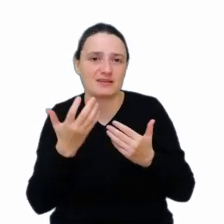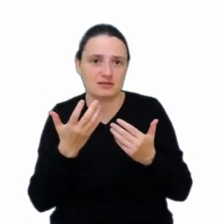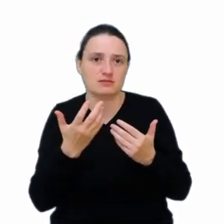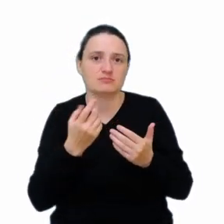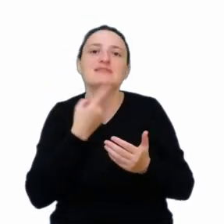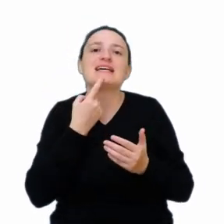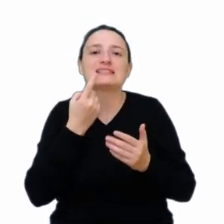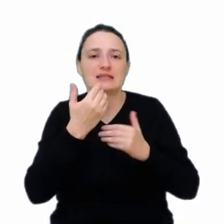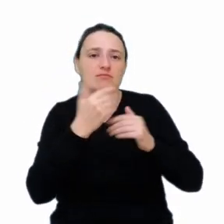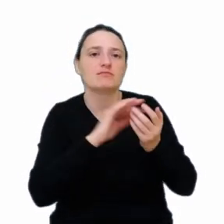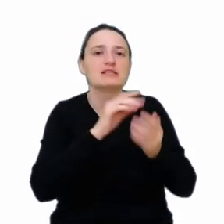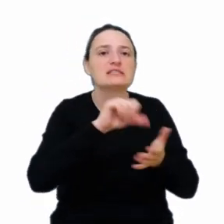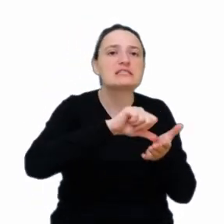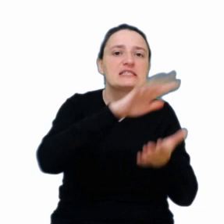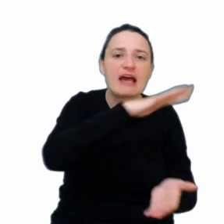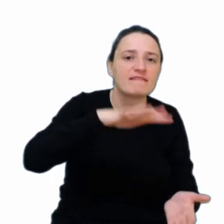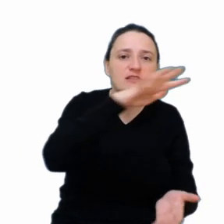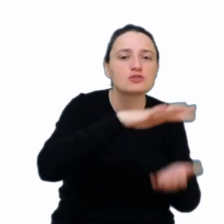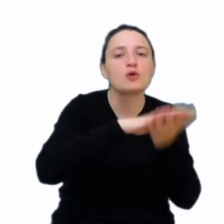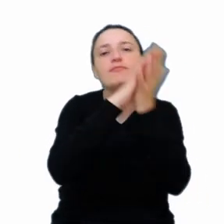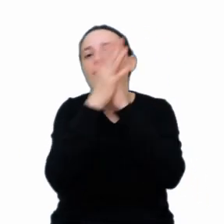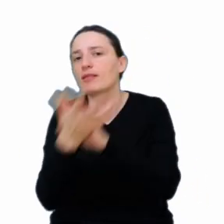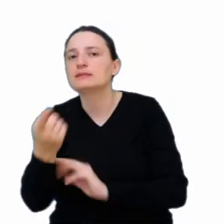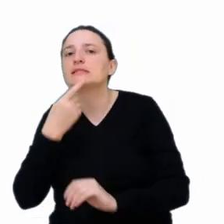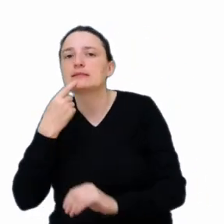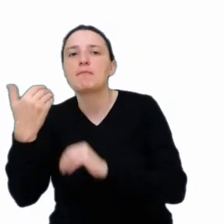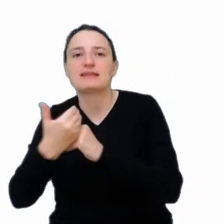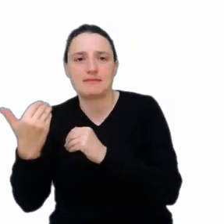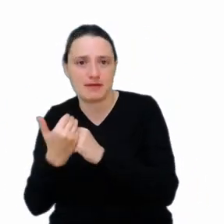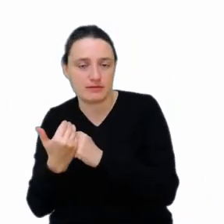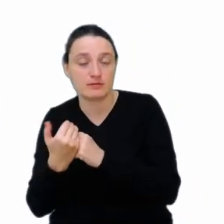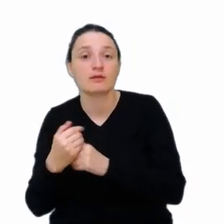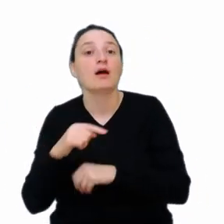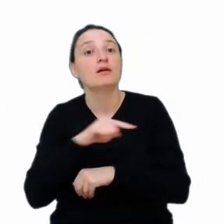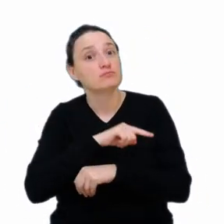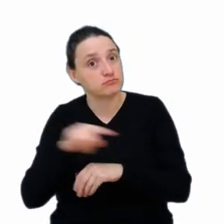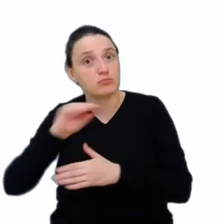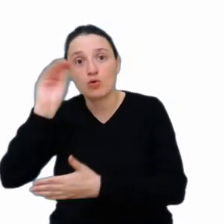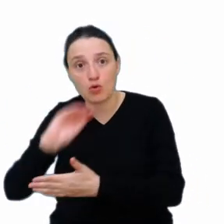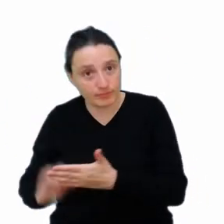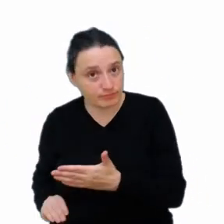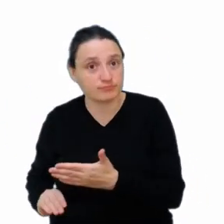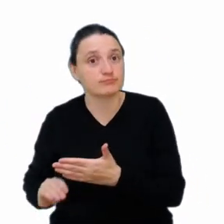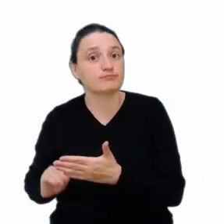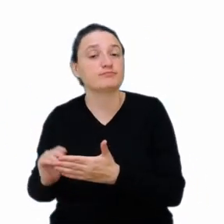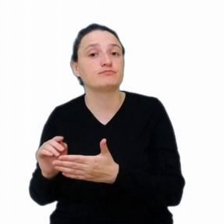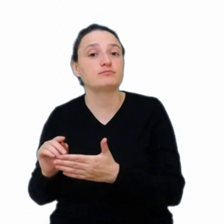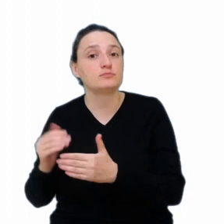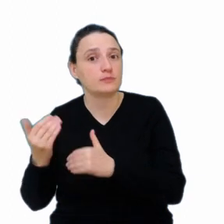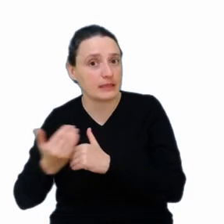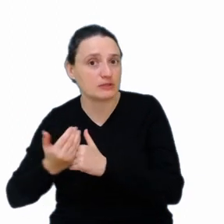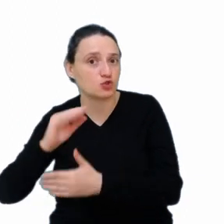matematyki. Więc mają opis danego zjawiska. Dobierają narzędzie, żeby to zjawisko, czy ten proces